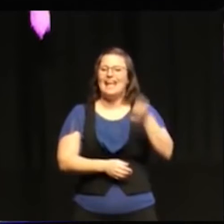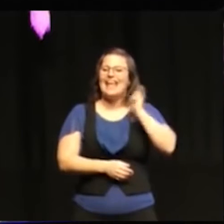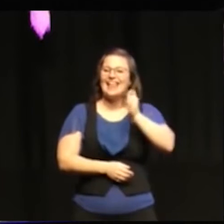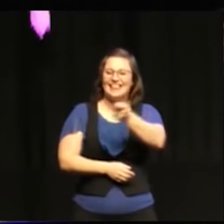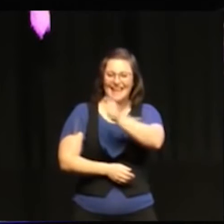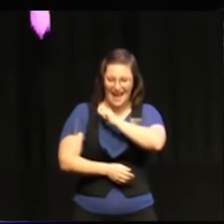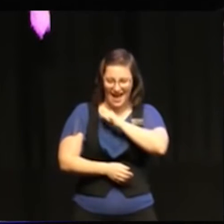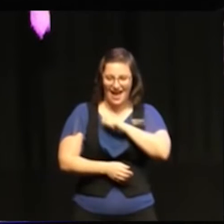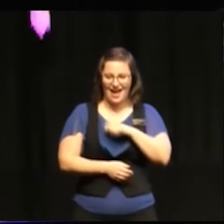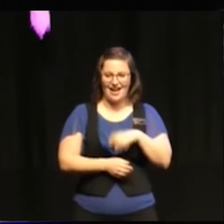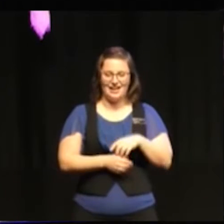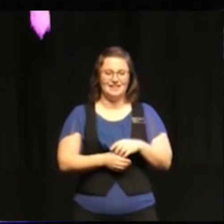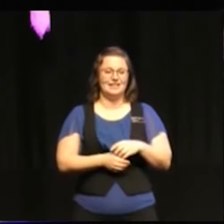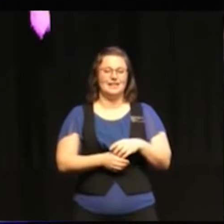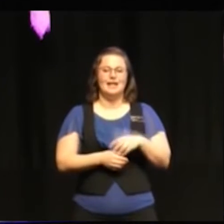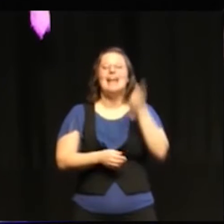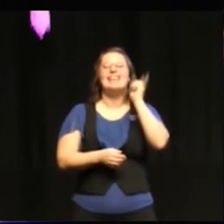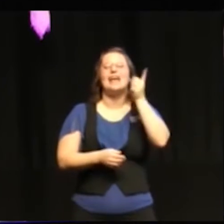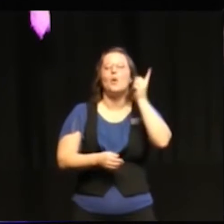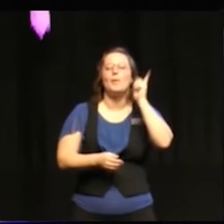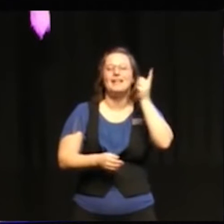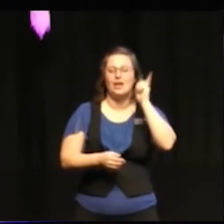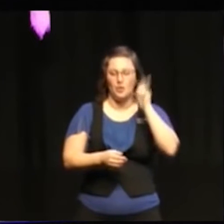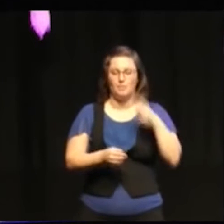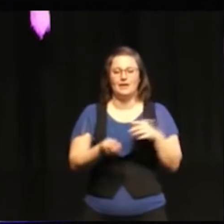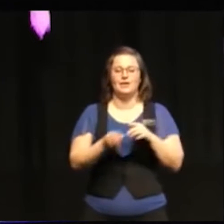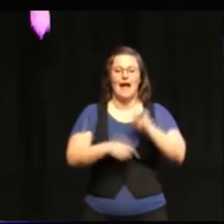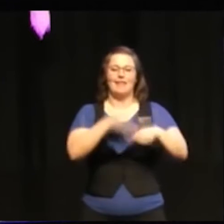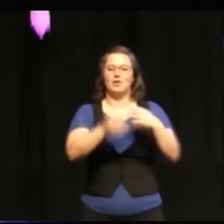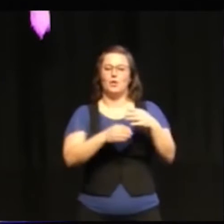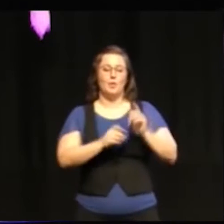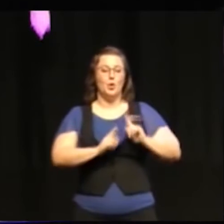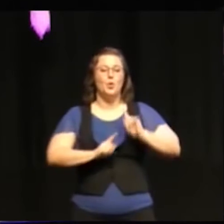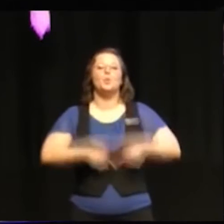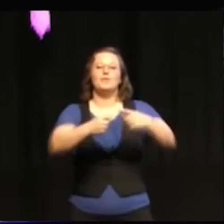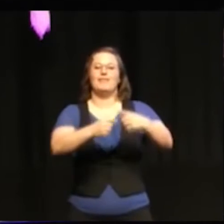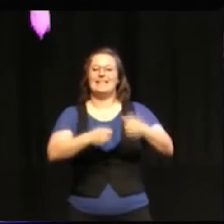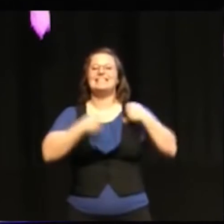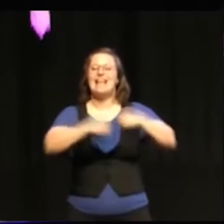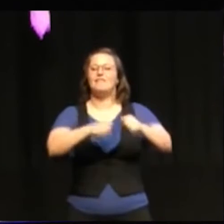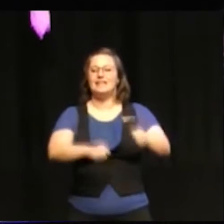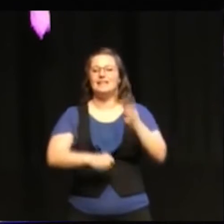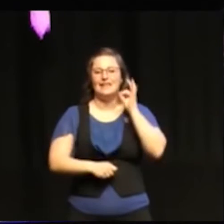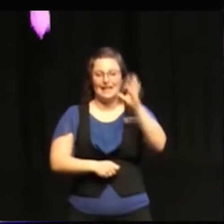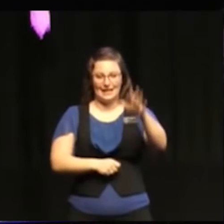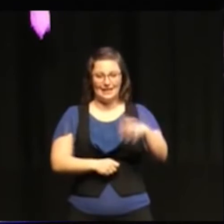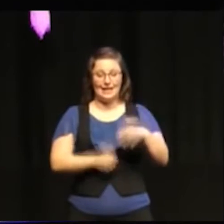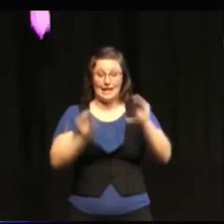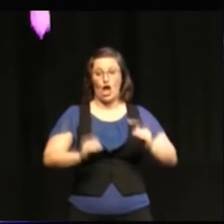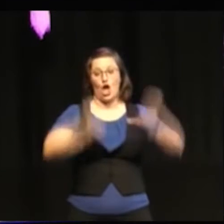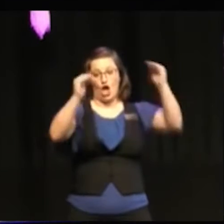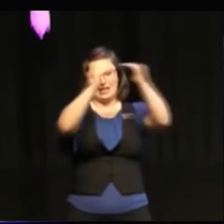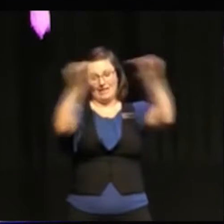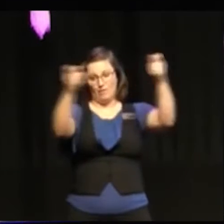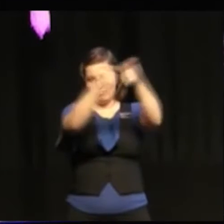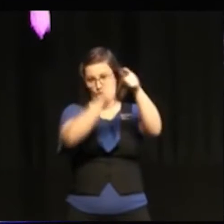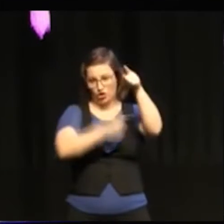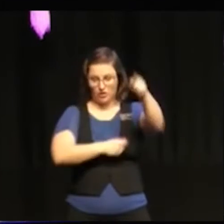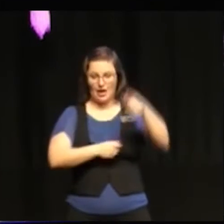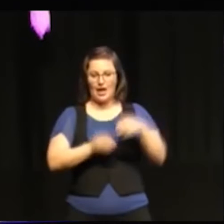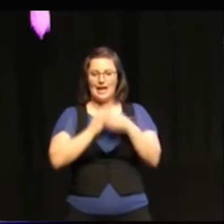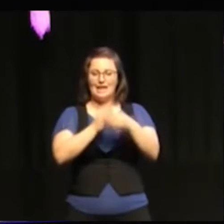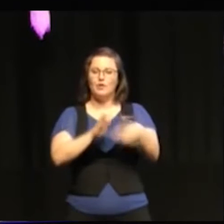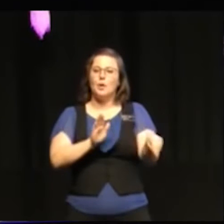handlar om utvecklingseffektivitet. Ett högnivå möte som leds av